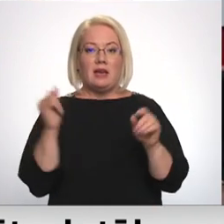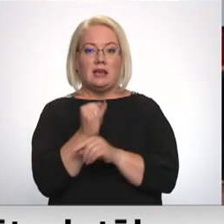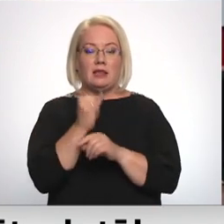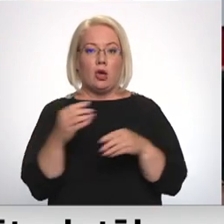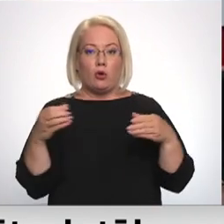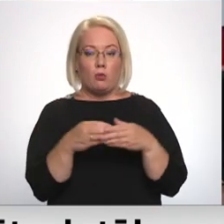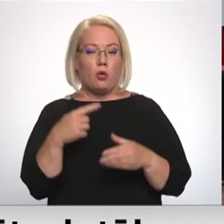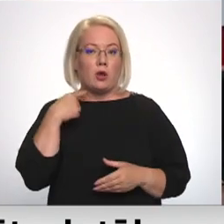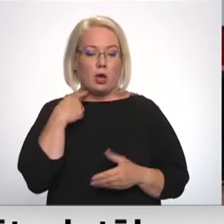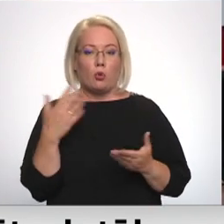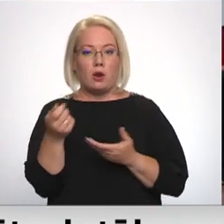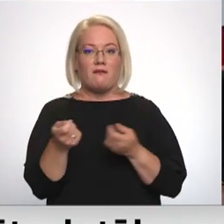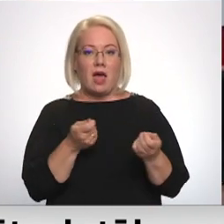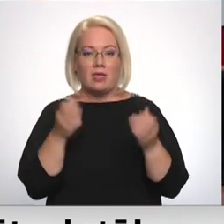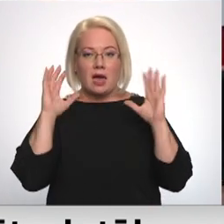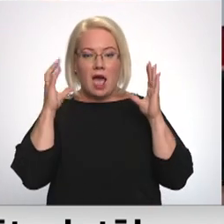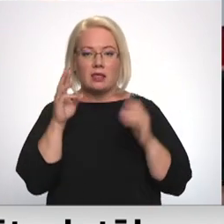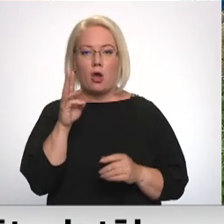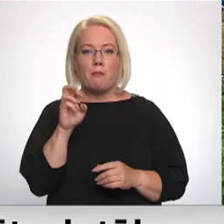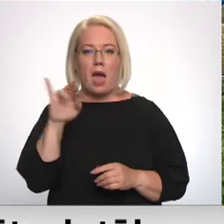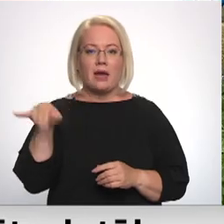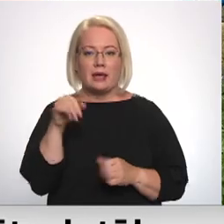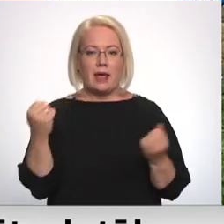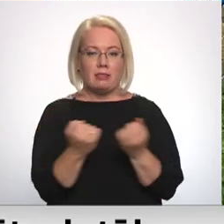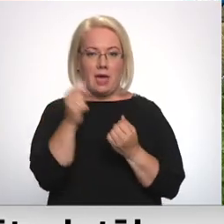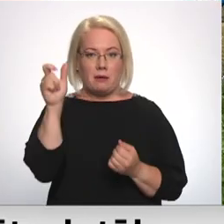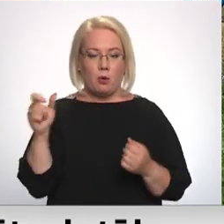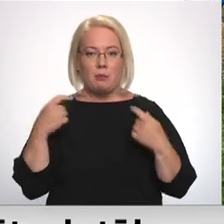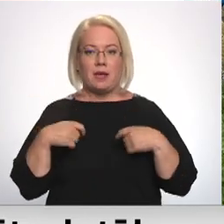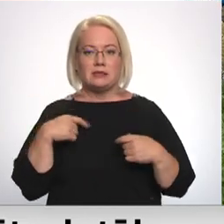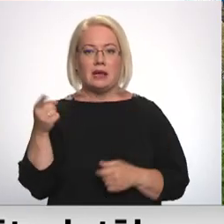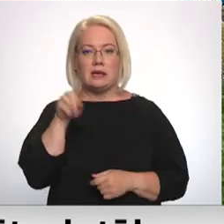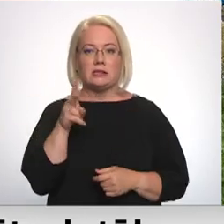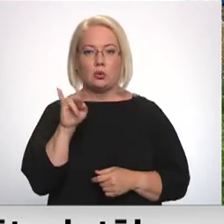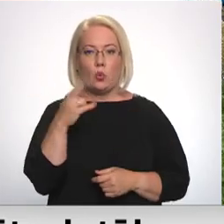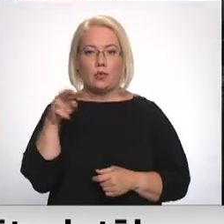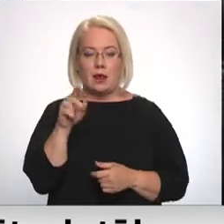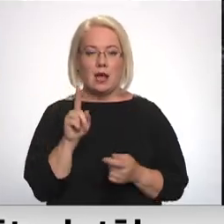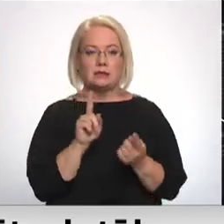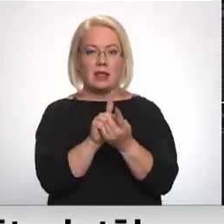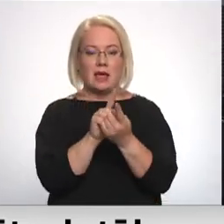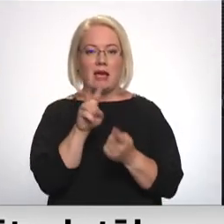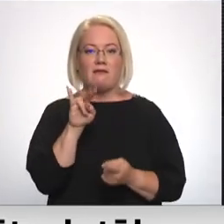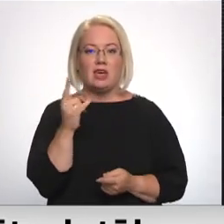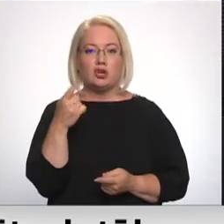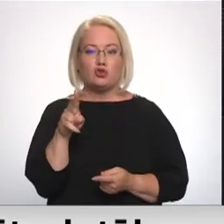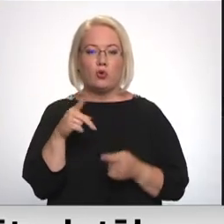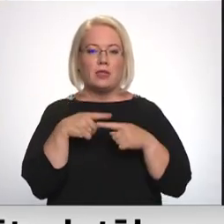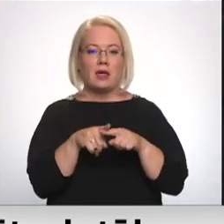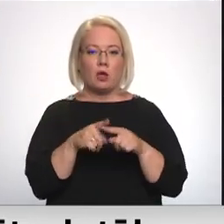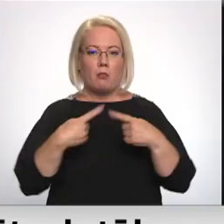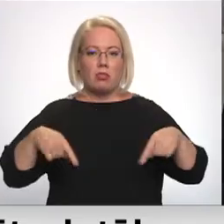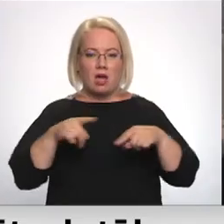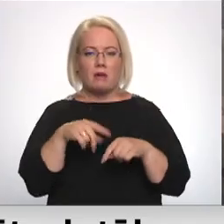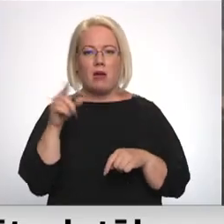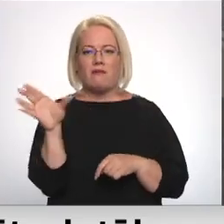Rīgas, kuru vada ar radio Marija Latvija darbinieki un priestaris Pēteris Skudra, satiekam višķu tehnikuma telpās. Visi ir mazliet